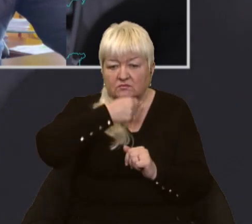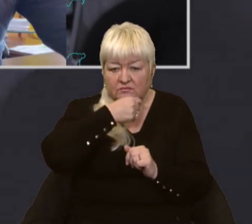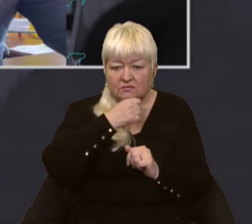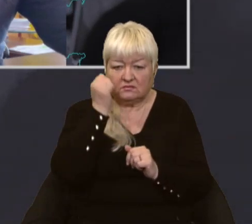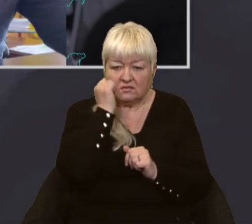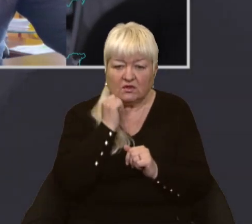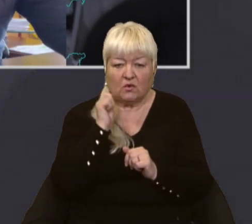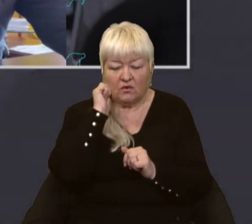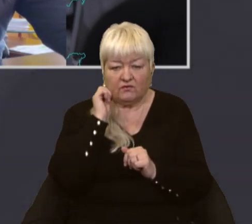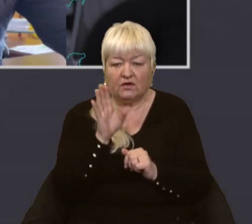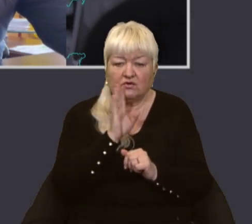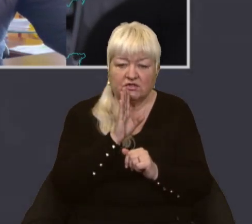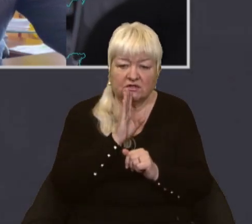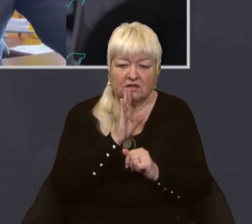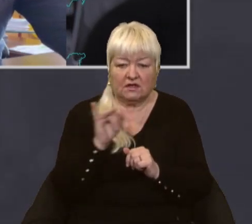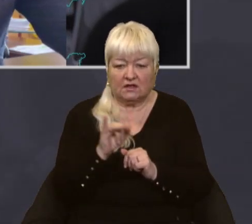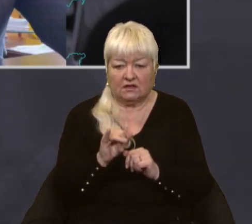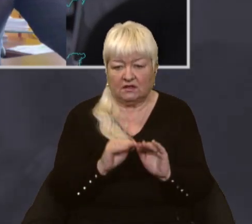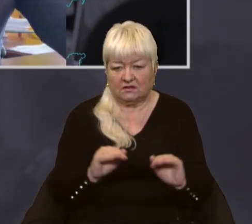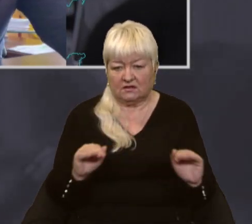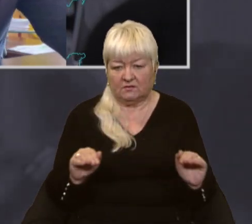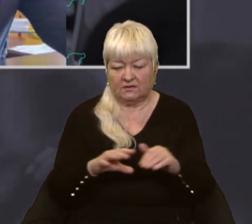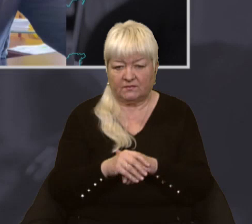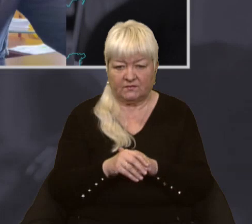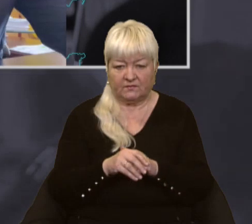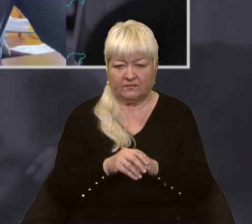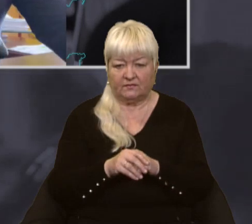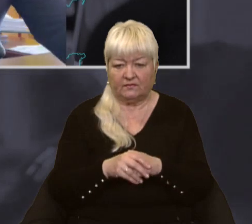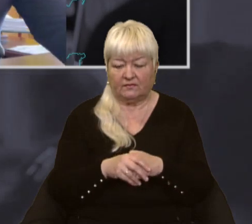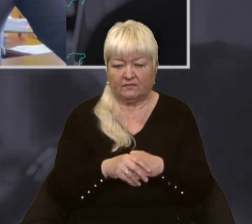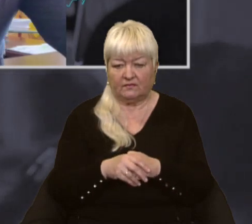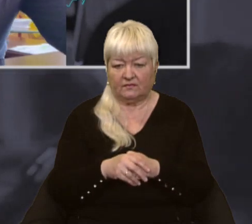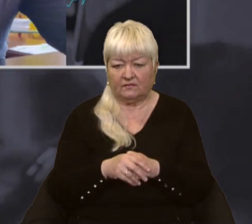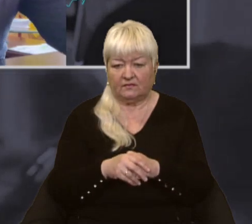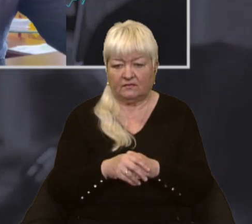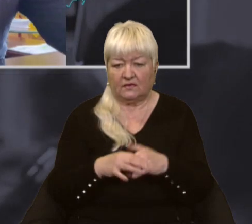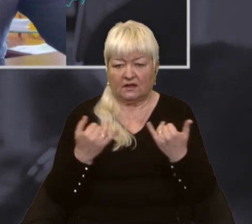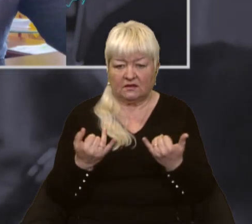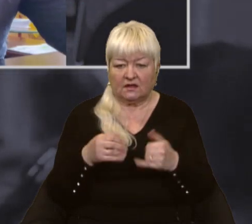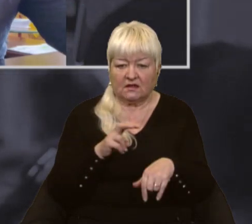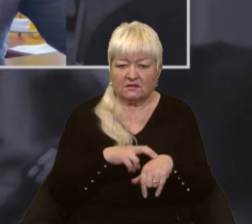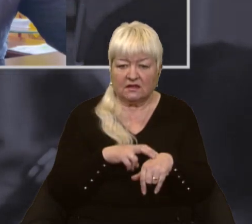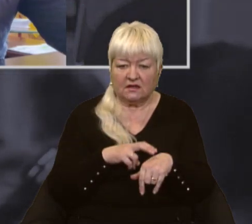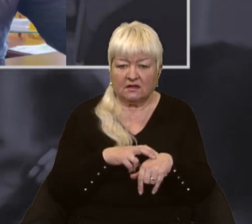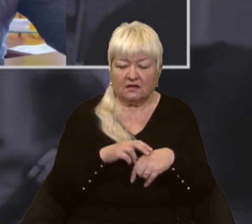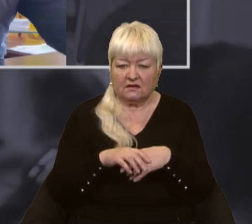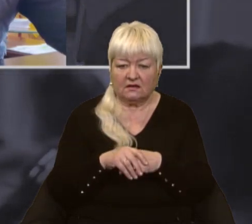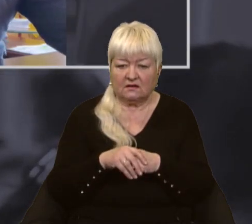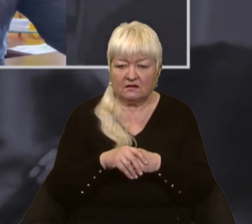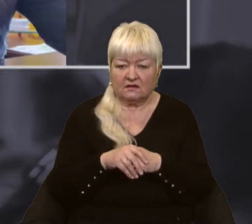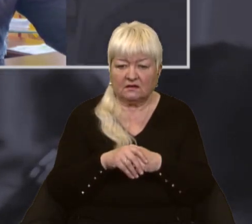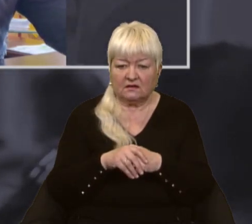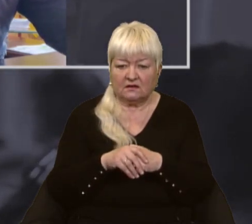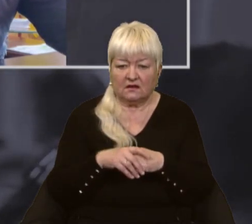жінки та багато мованих дітей. Зараз уточнюватися, бо лікарі зафікують, через годину дані будуть